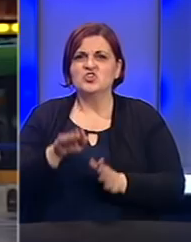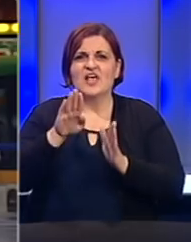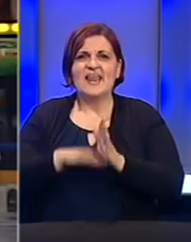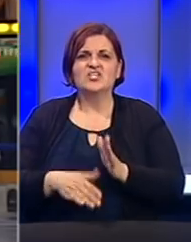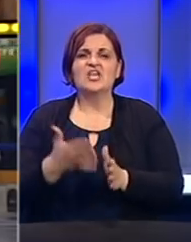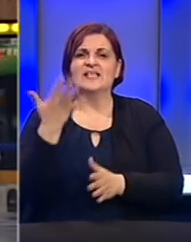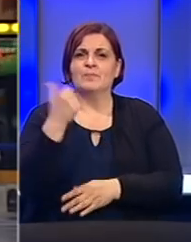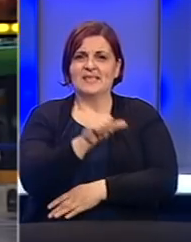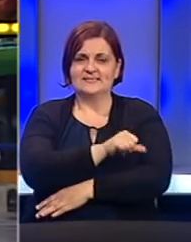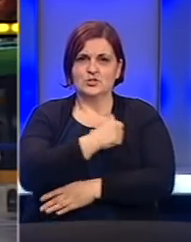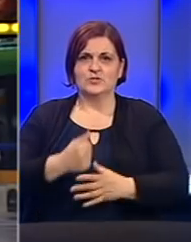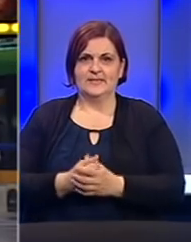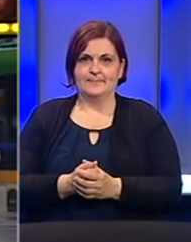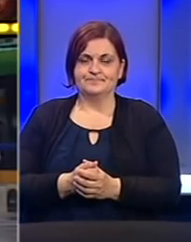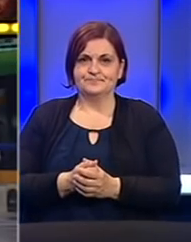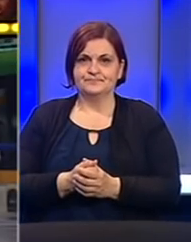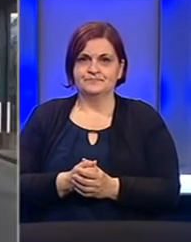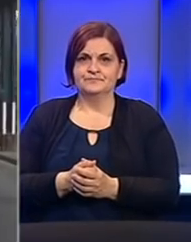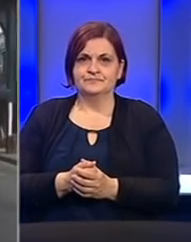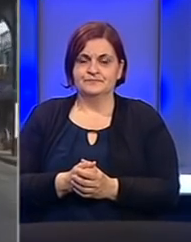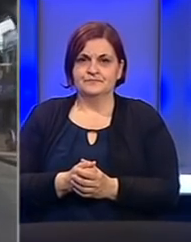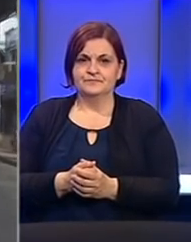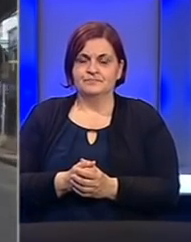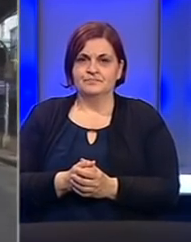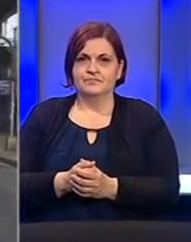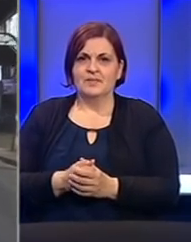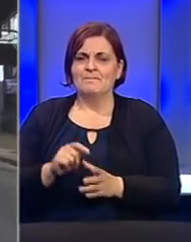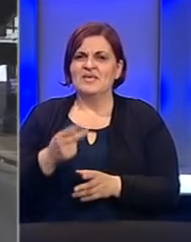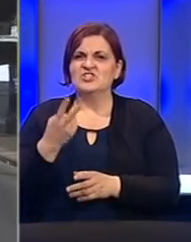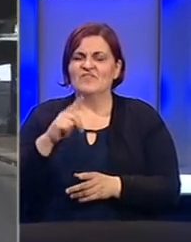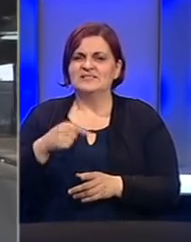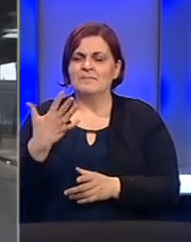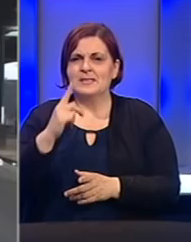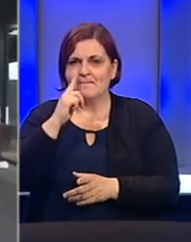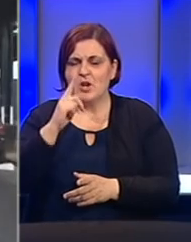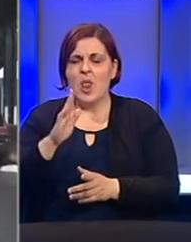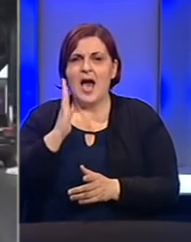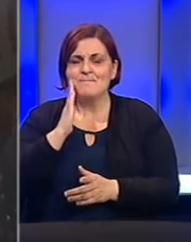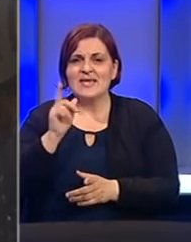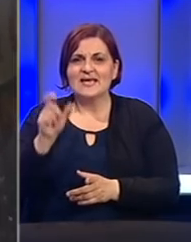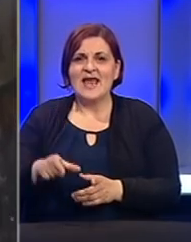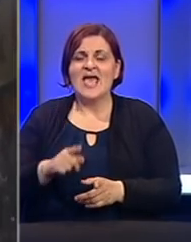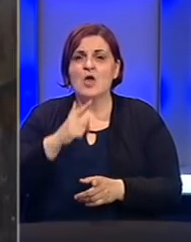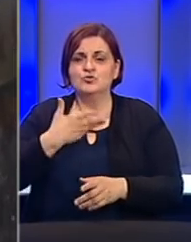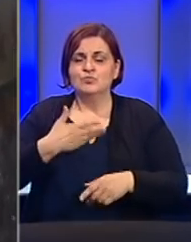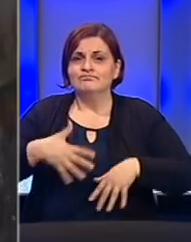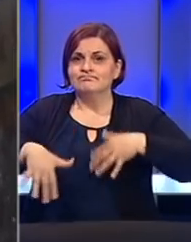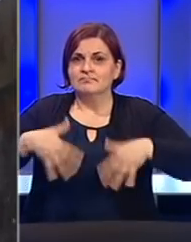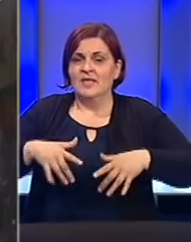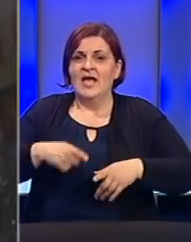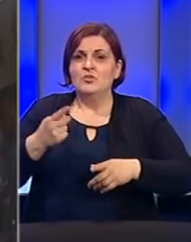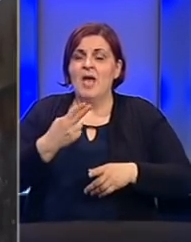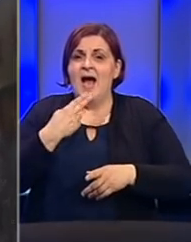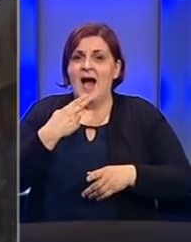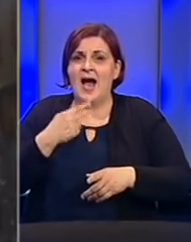najniža u 50 godina. Među 20,5 milijuna Amerikanaca koji su ostali bez posla tijekom